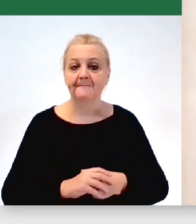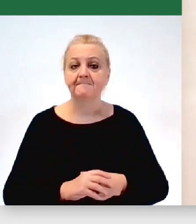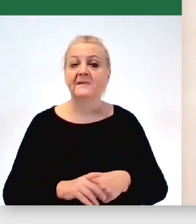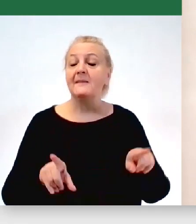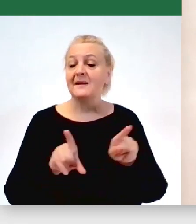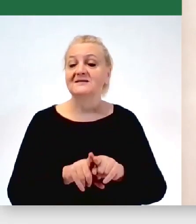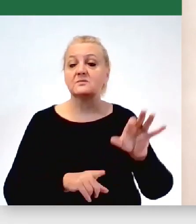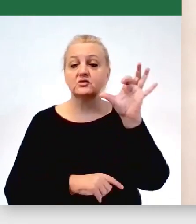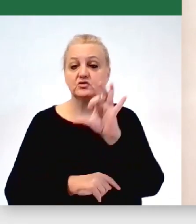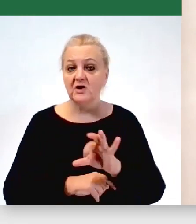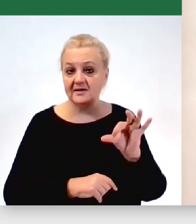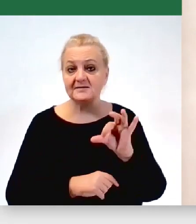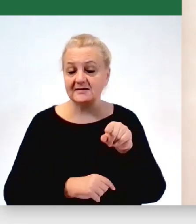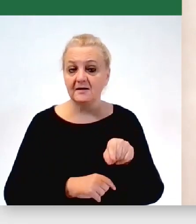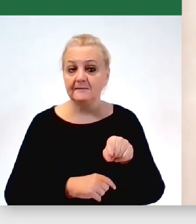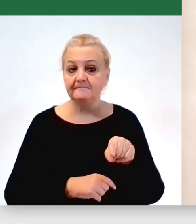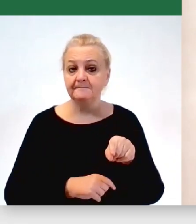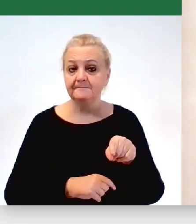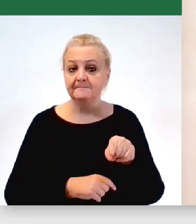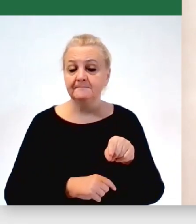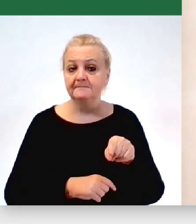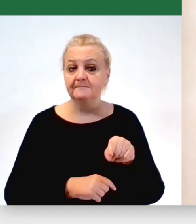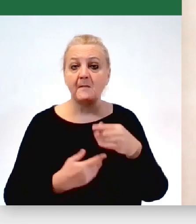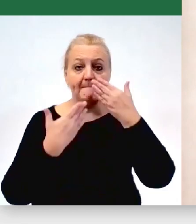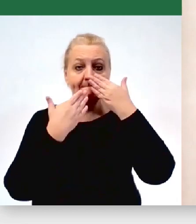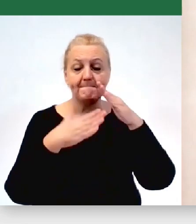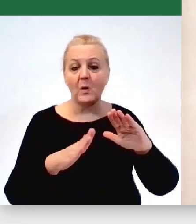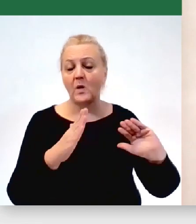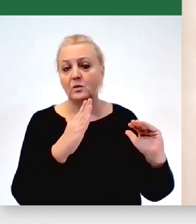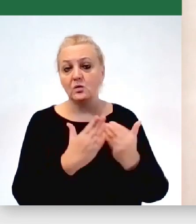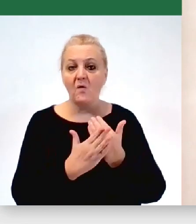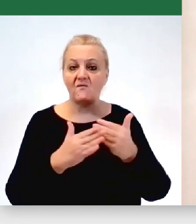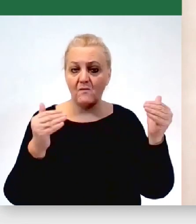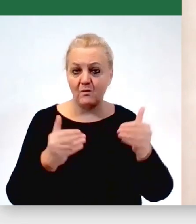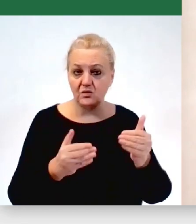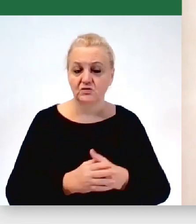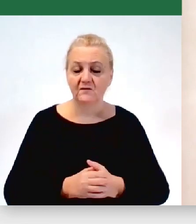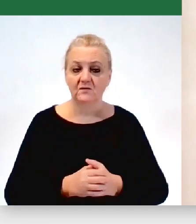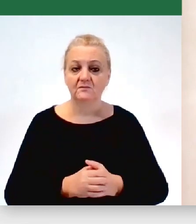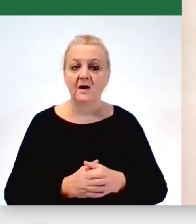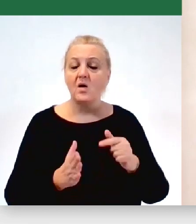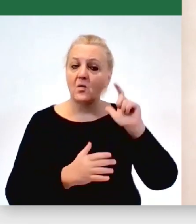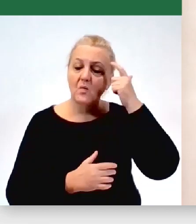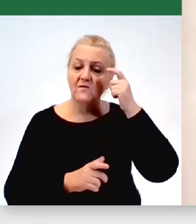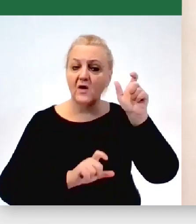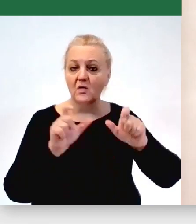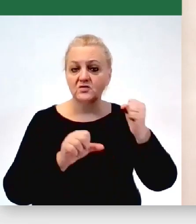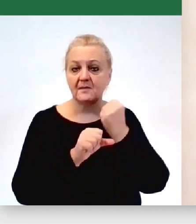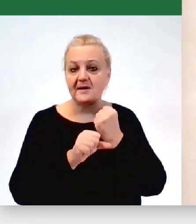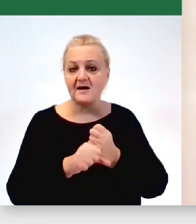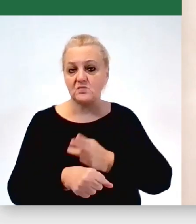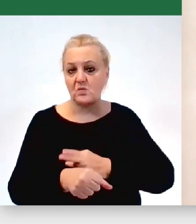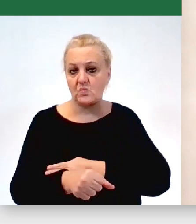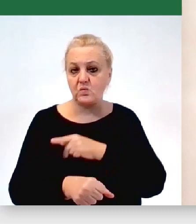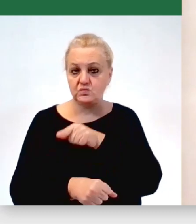szansa na pokazanie nowych możliwości szczególnie osobom pracującym w urzędzie, bo